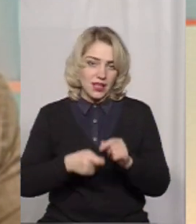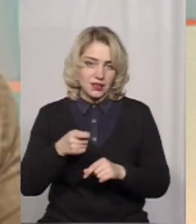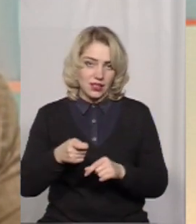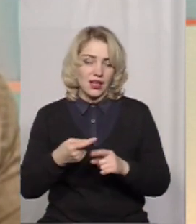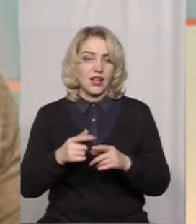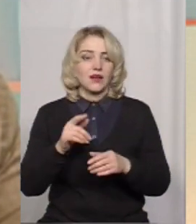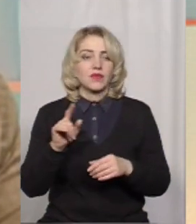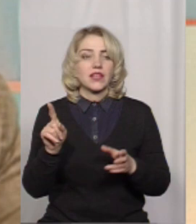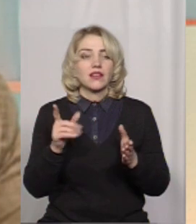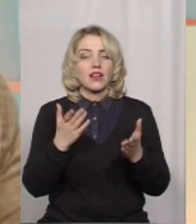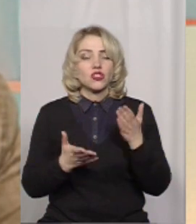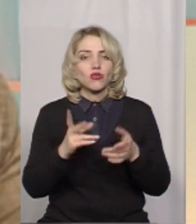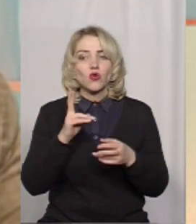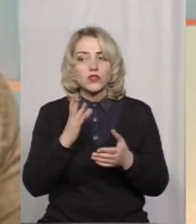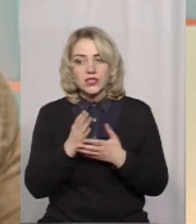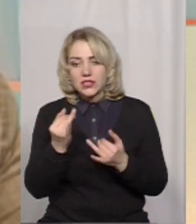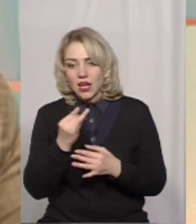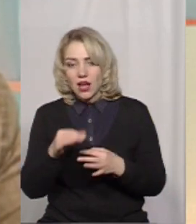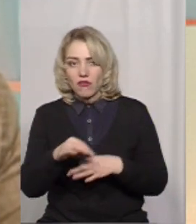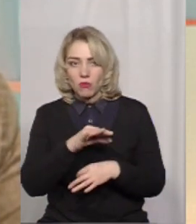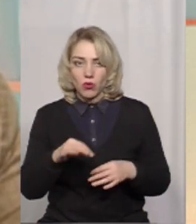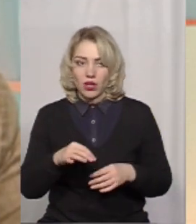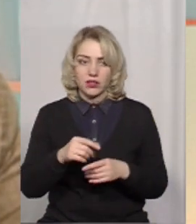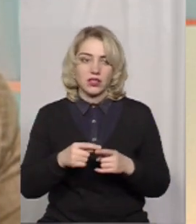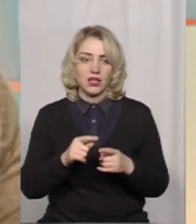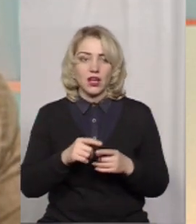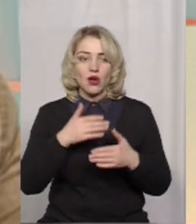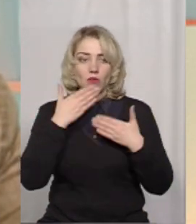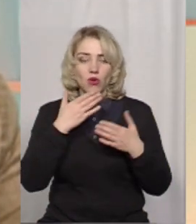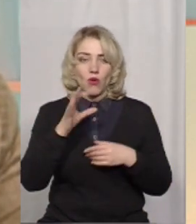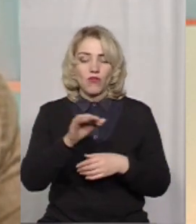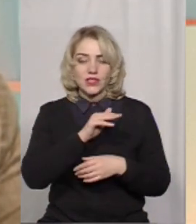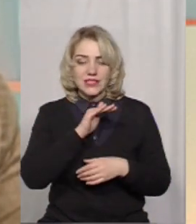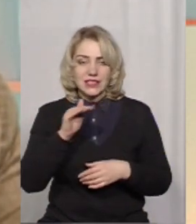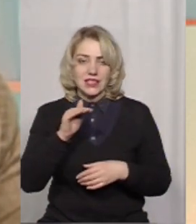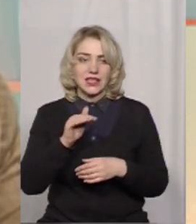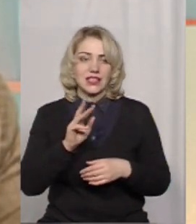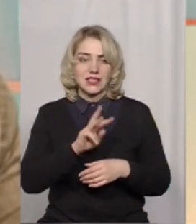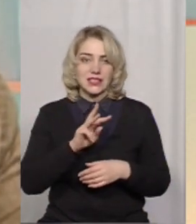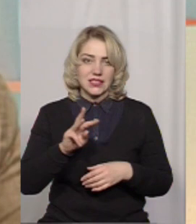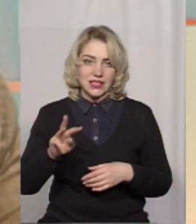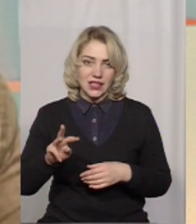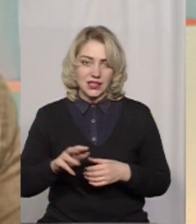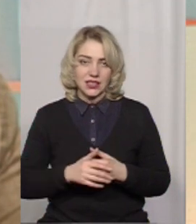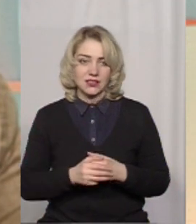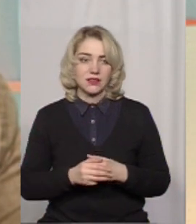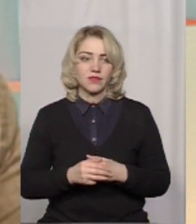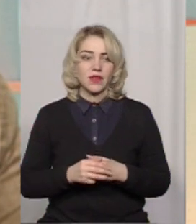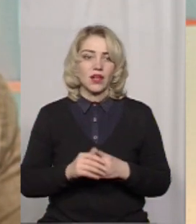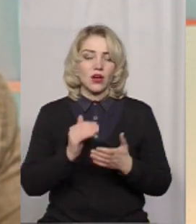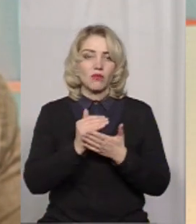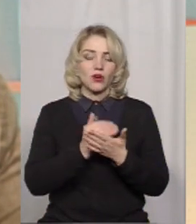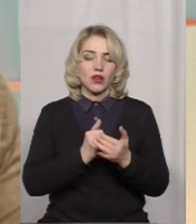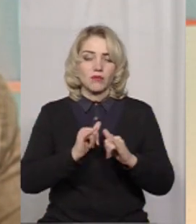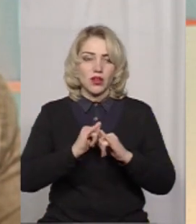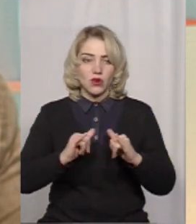в кого є цікаві проекти, подивіться про цілі сталого розвитку. Почитайте на офіційному. Вони представлені на офіційному сайті програми